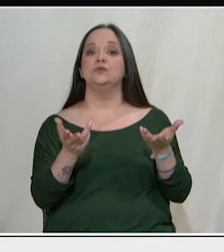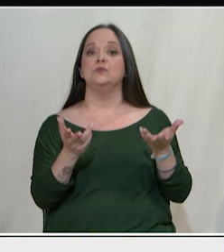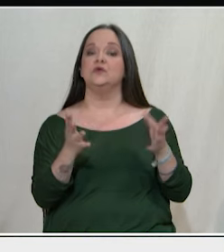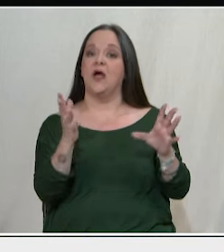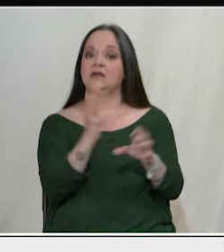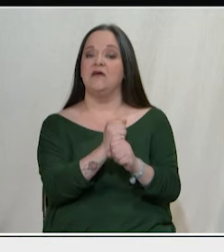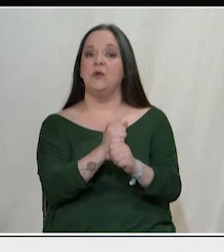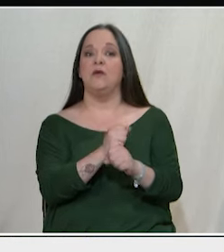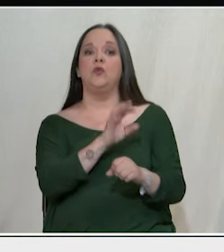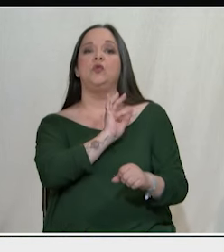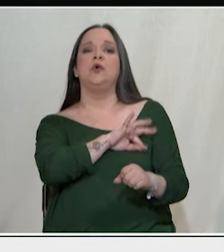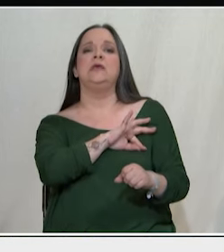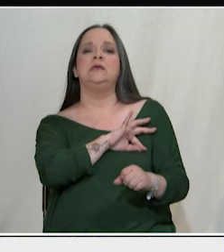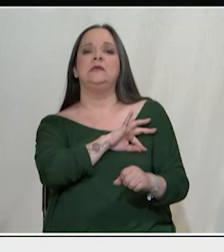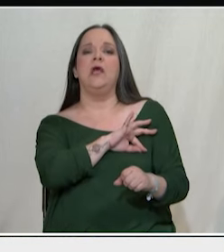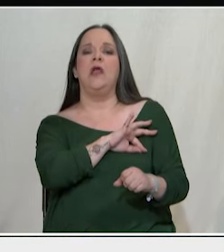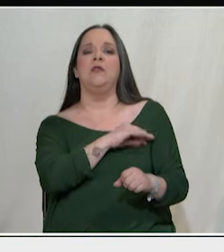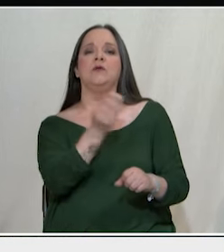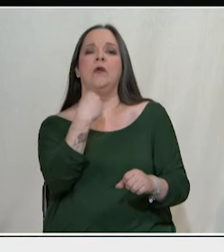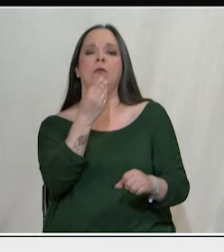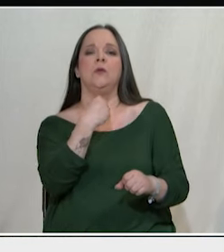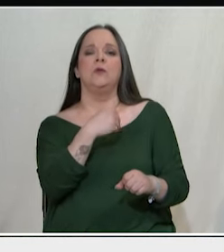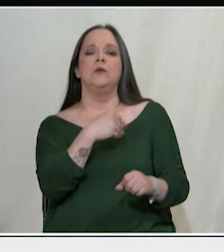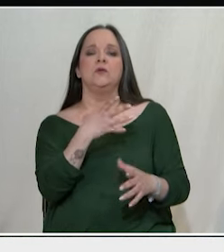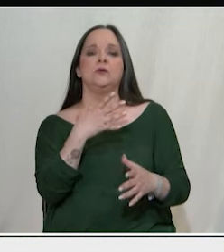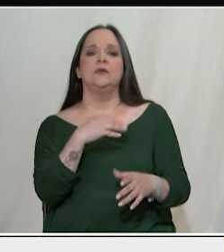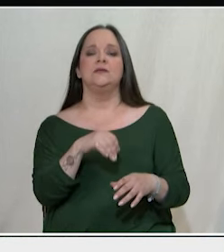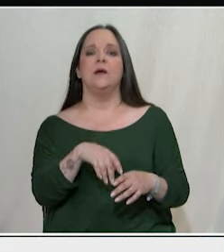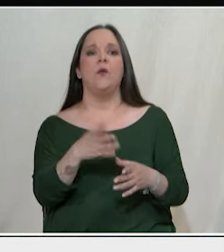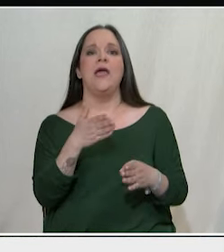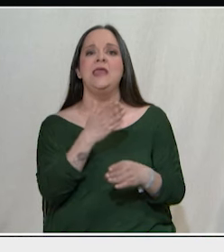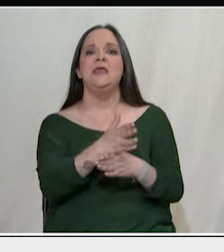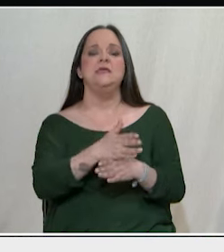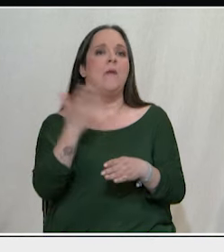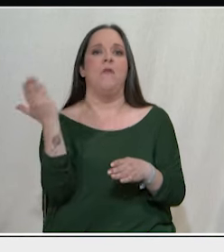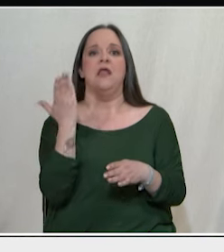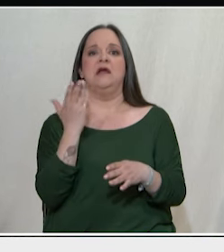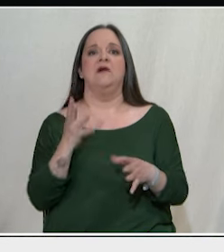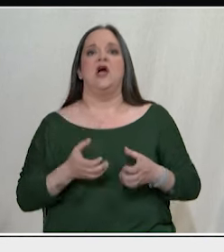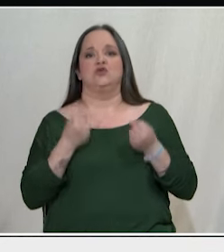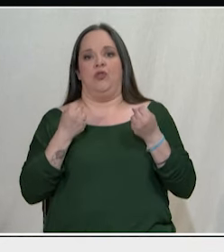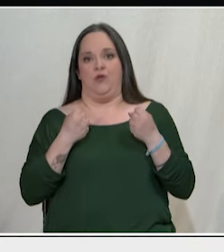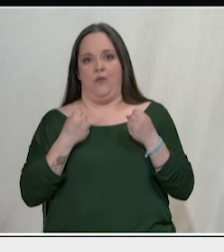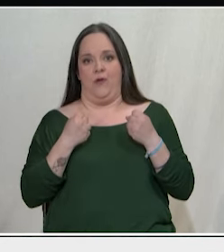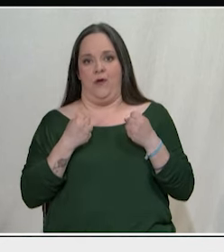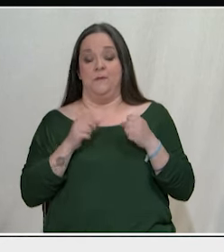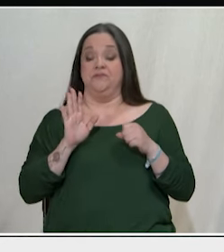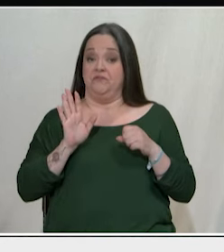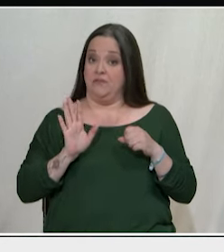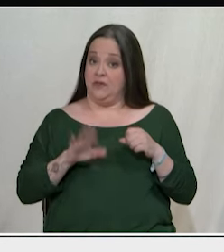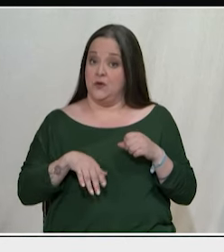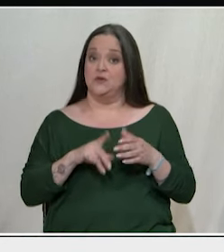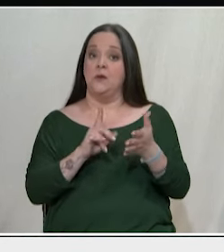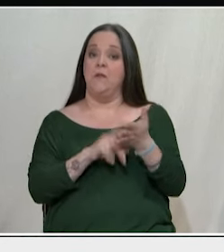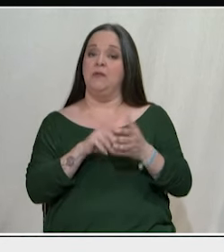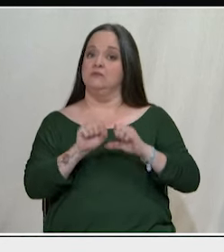κερδοσκοπία και αυτός ο εφιάλτης στα νίκια κτλ. Τέλος, πρέπει να απαλλευτεί από τους